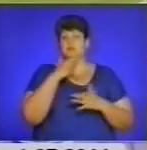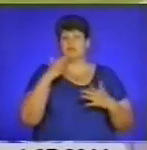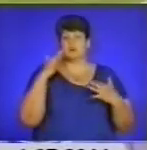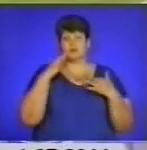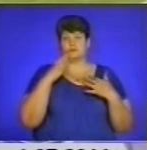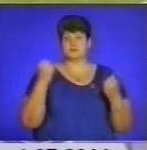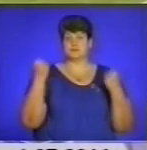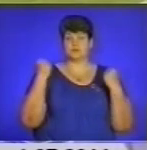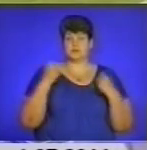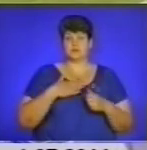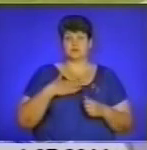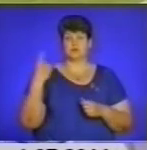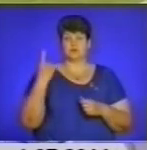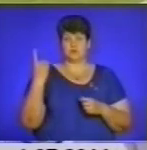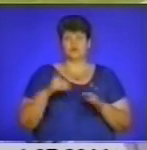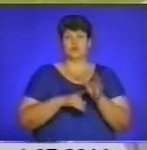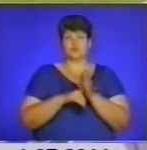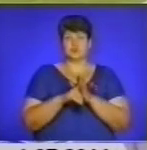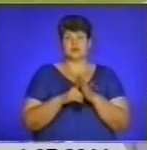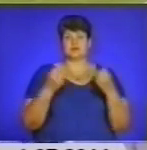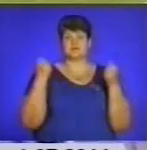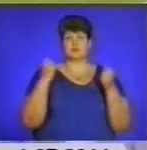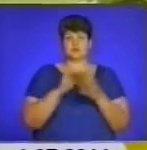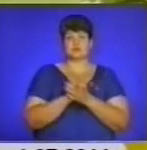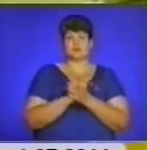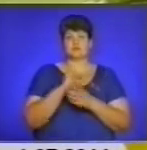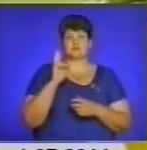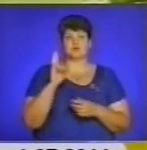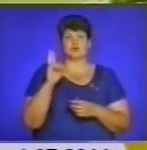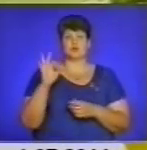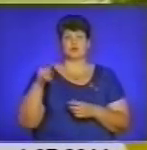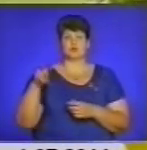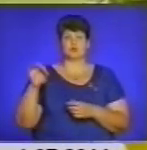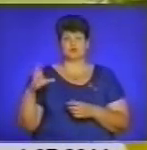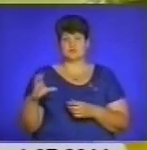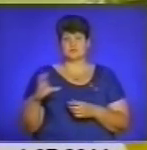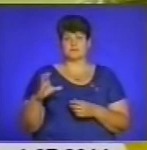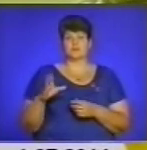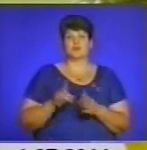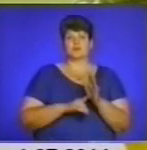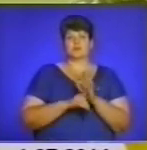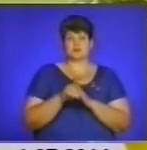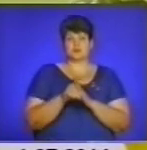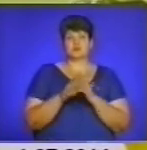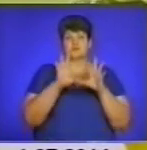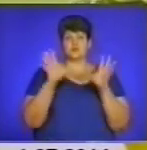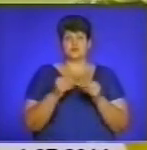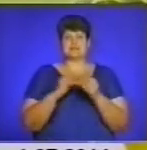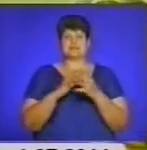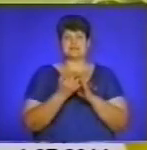перші кроки ми робили в цьому спортивному товаристві «Колос». Моя кар'єра починалася саме з таких сільських ігор.